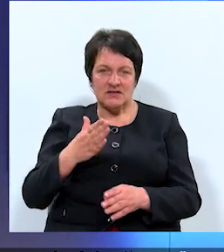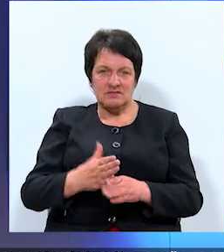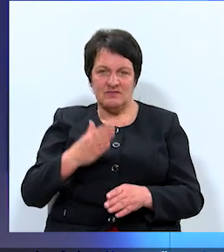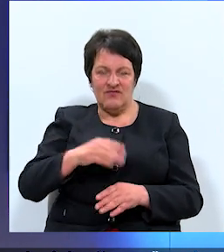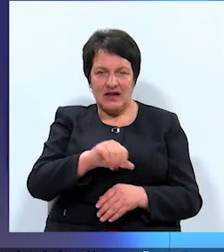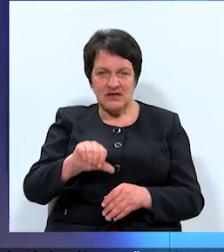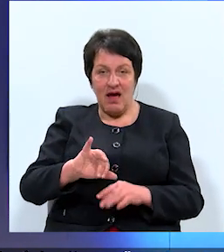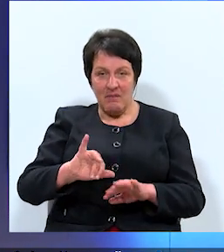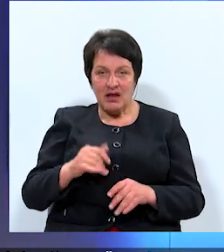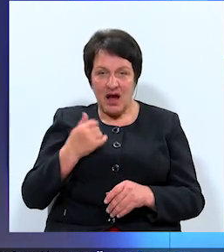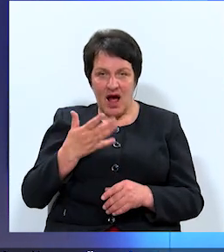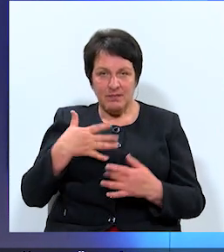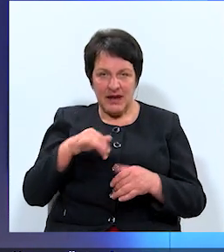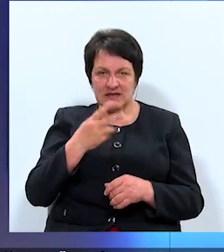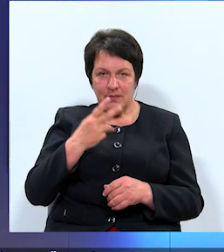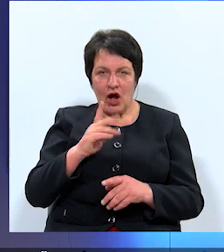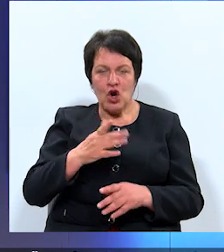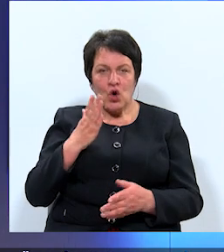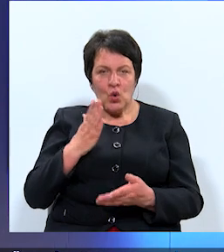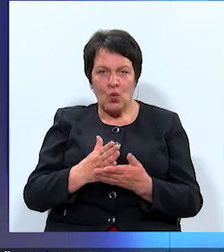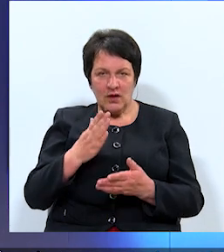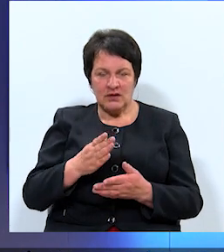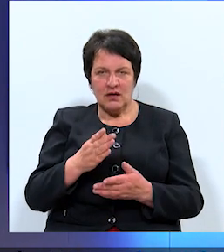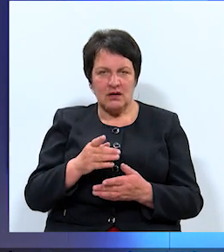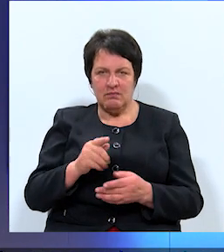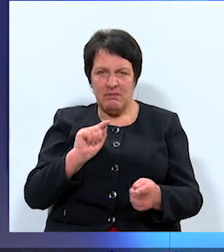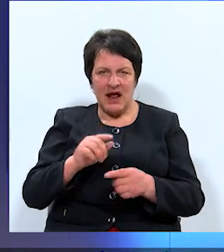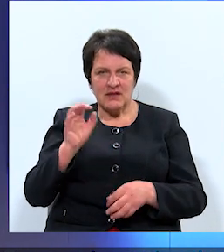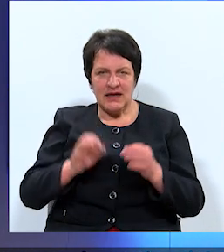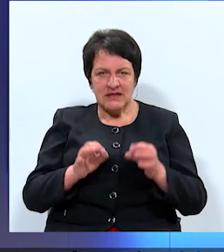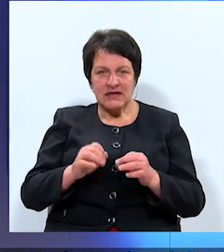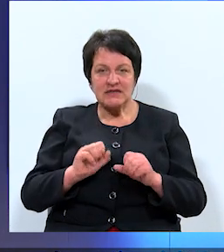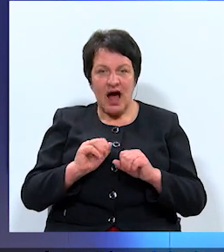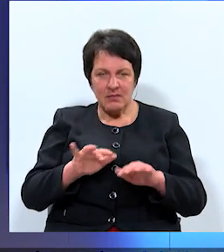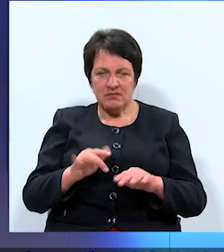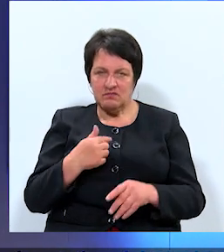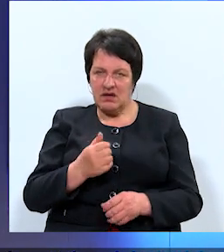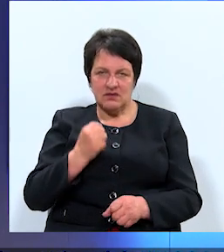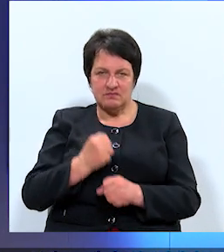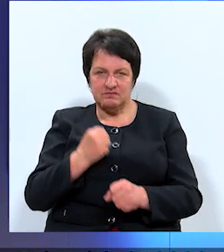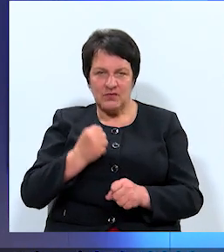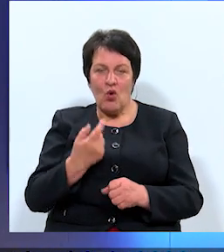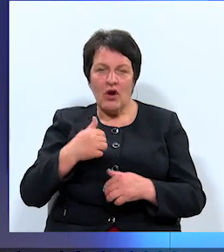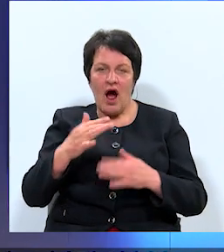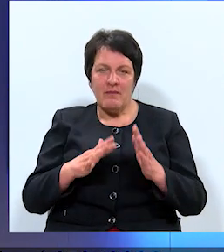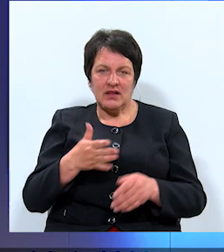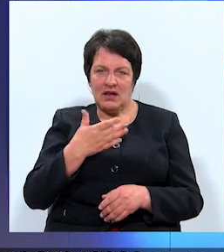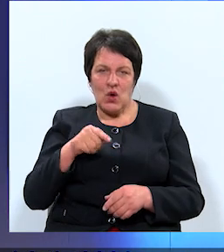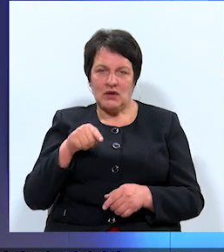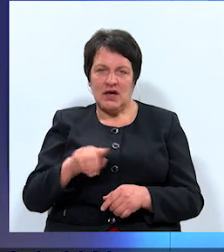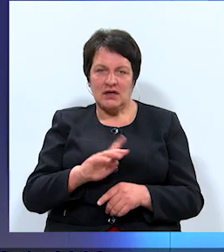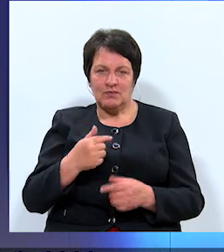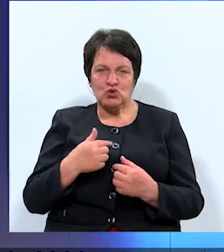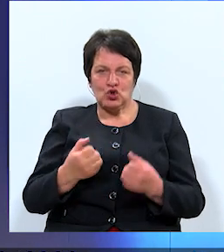notiek pretiesiskās darbības, mēs esam nelokāmi un amati šajā gadījumā nav tie, kas mūs noturēs.